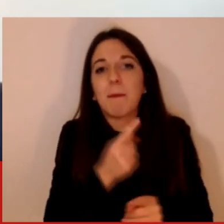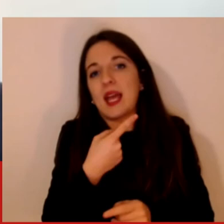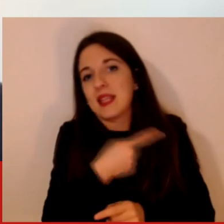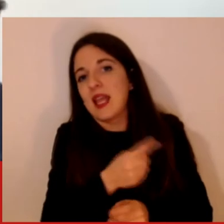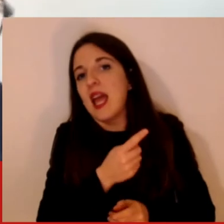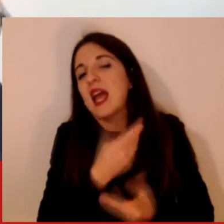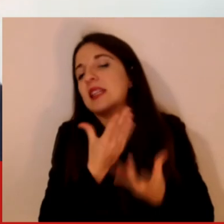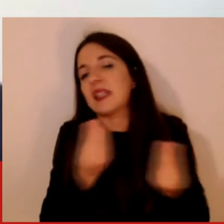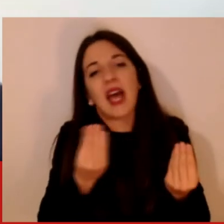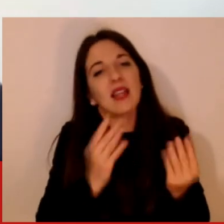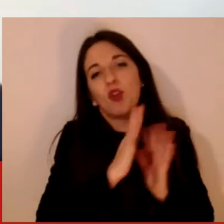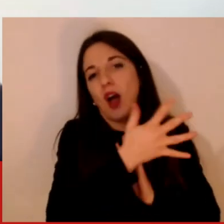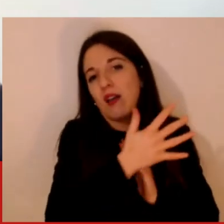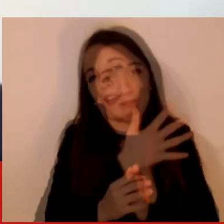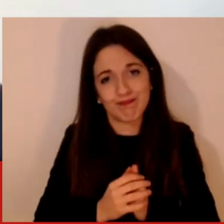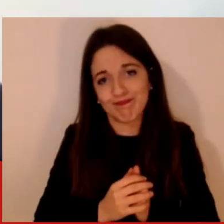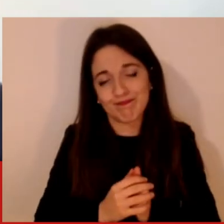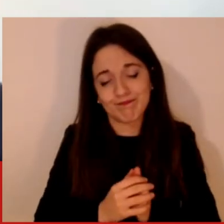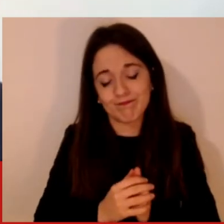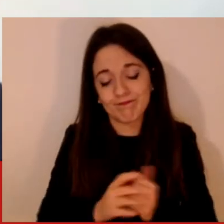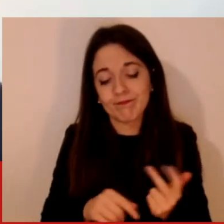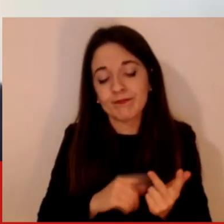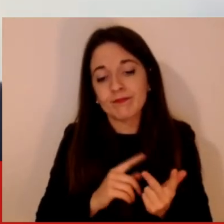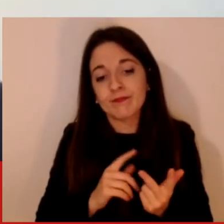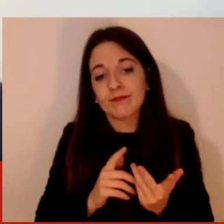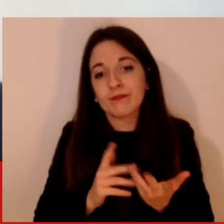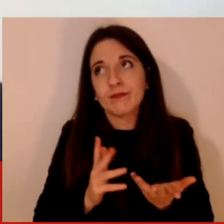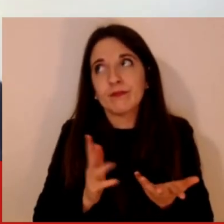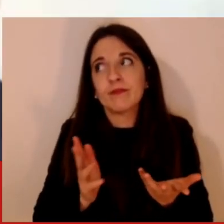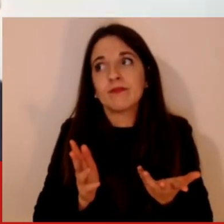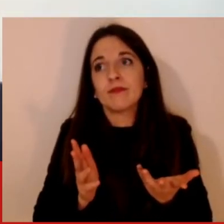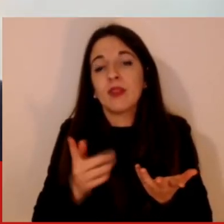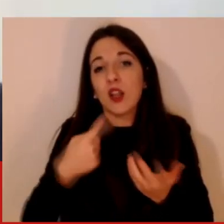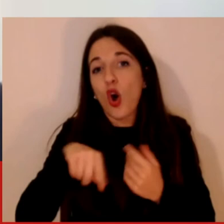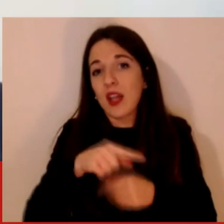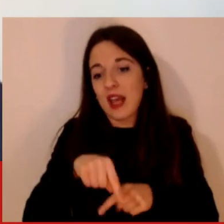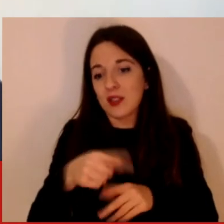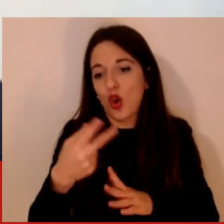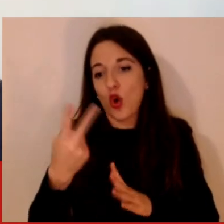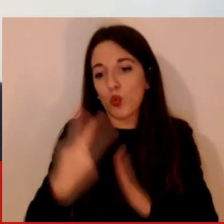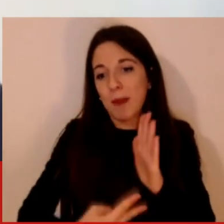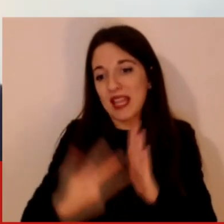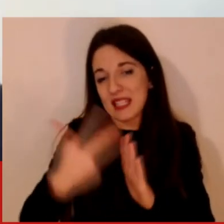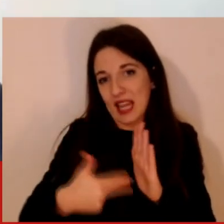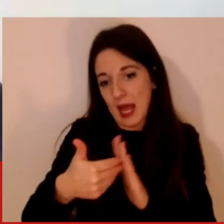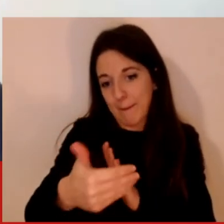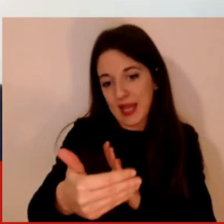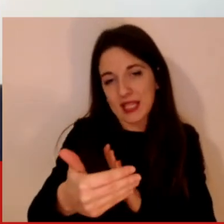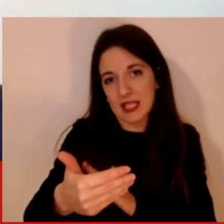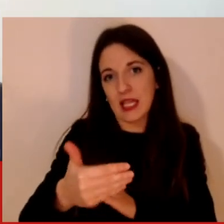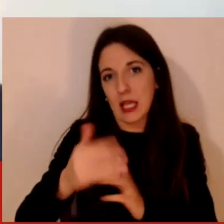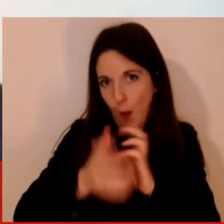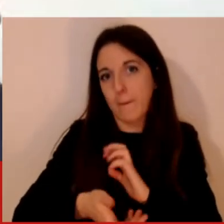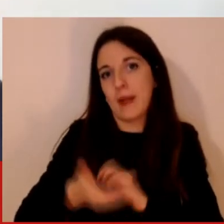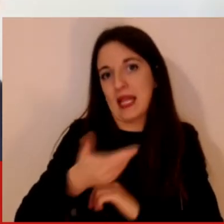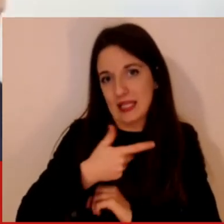due mesi davanti ancora molto complicati, due o tre mesi ancora molto complicati perché il vaccino come vedete richiede tempo affinché sia